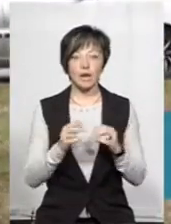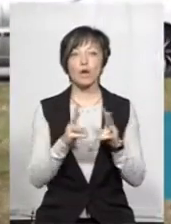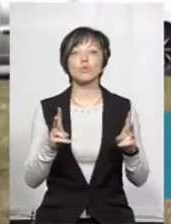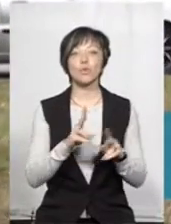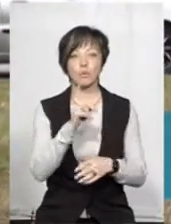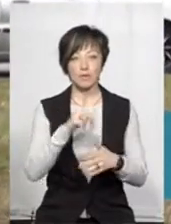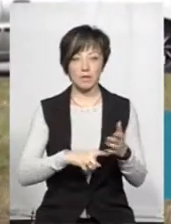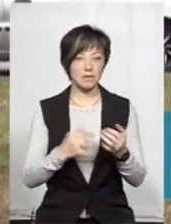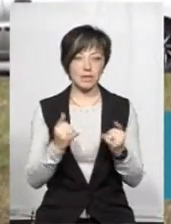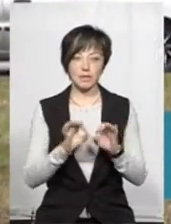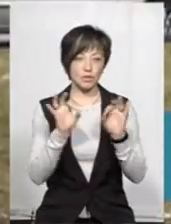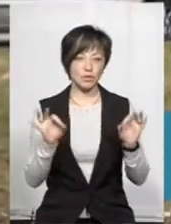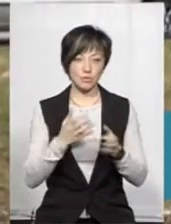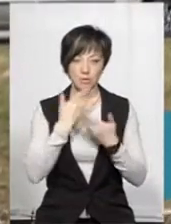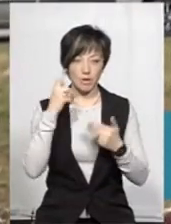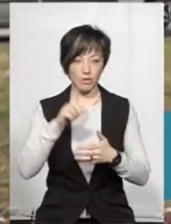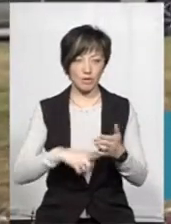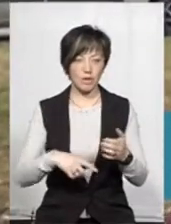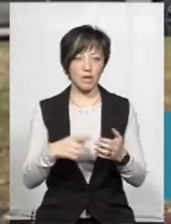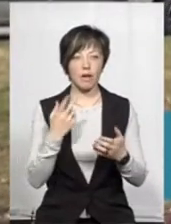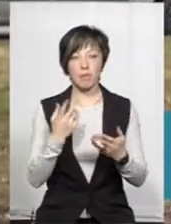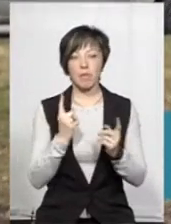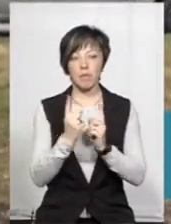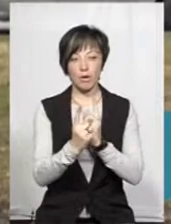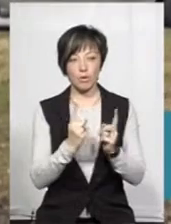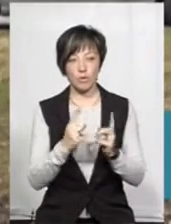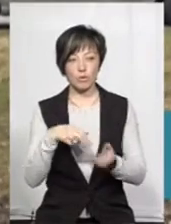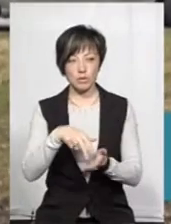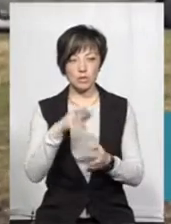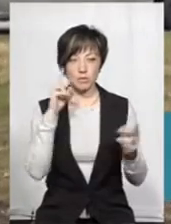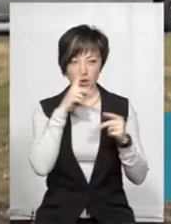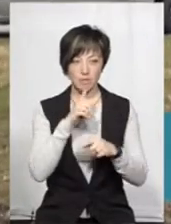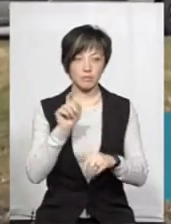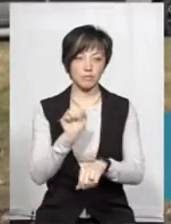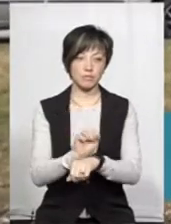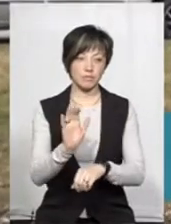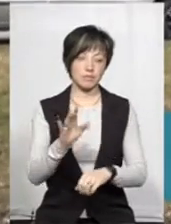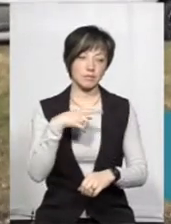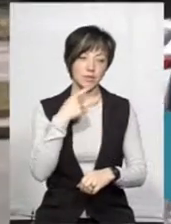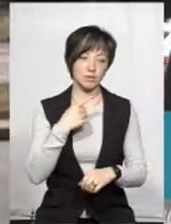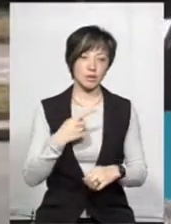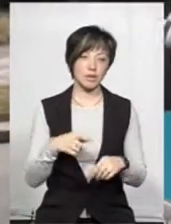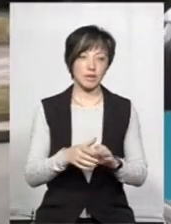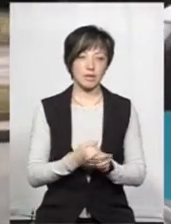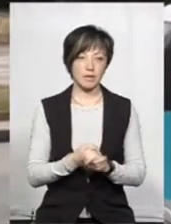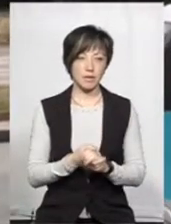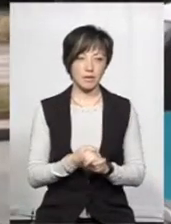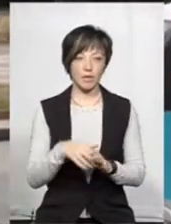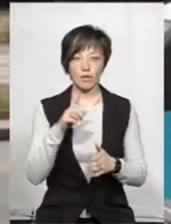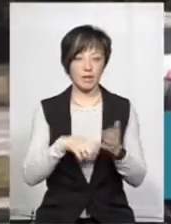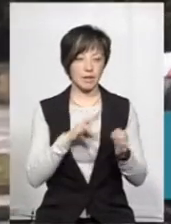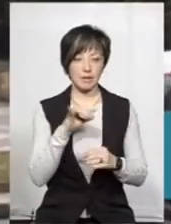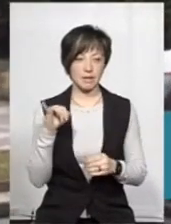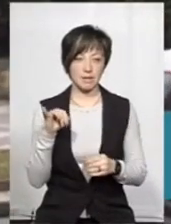довіряє? Зараз ні до чого немає довіри. Такий, як десь переходиш, неправильно туне. Кажуть нам, так. Ви їм довіряєте? Ні.